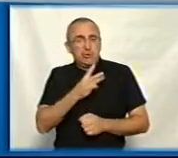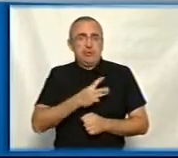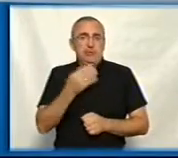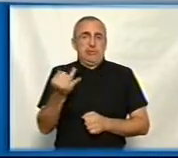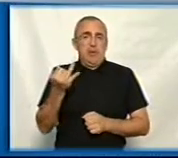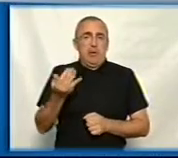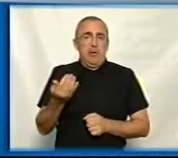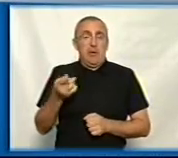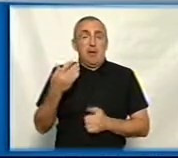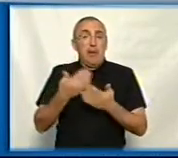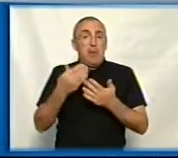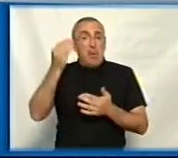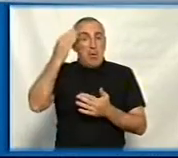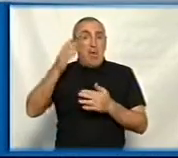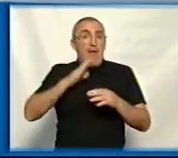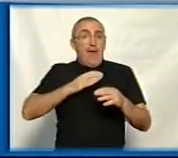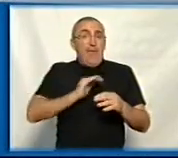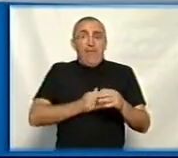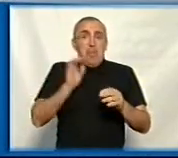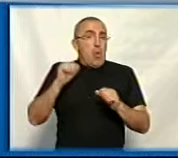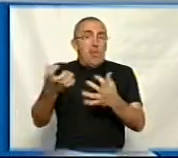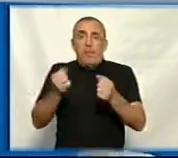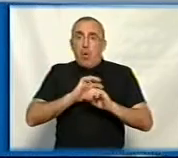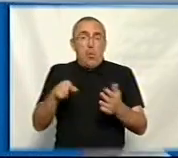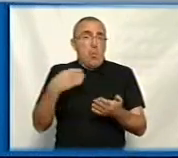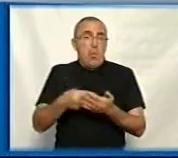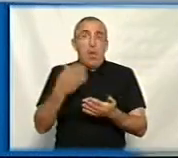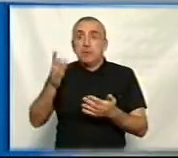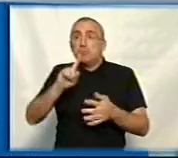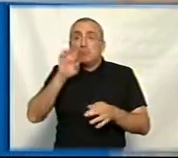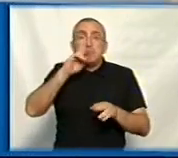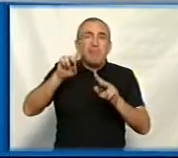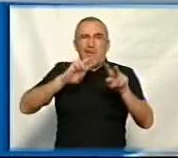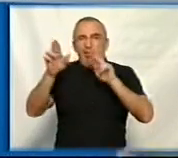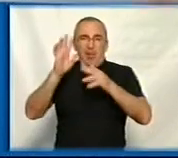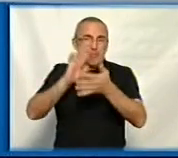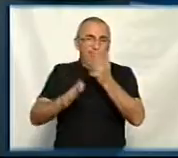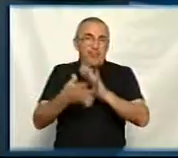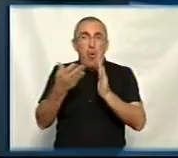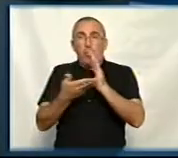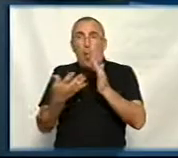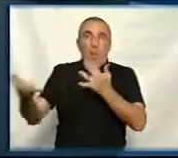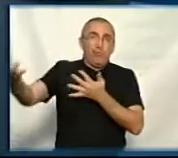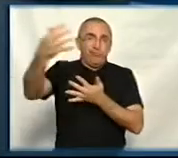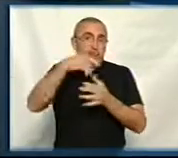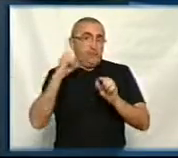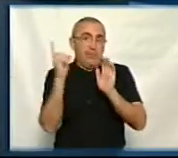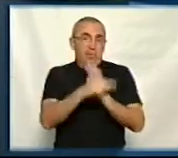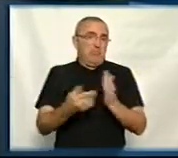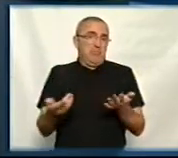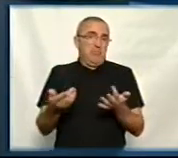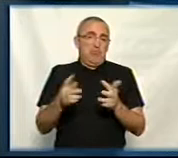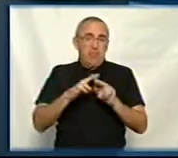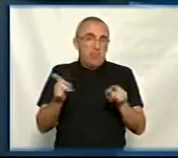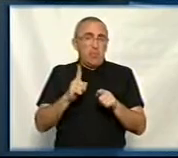моменту, що фірма може не отримати грошей за виконану роботу. вона як-небудь і дров набрала, і поїхала, то, знаєте, це теж